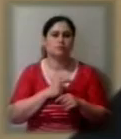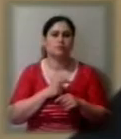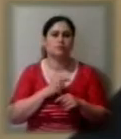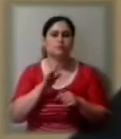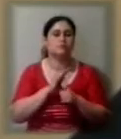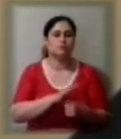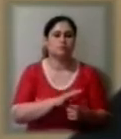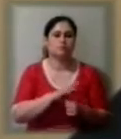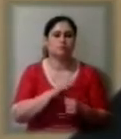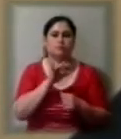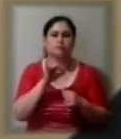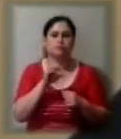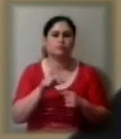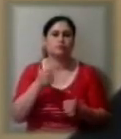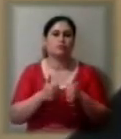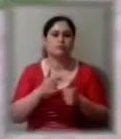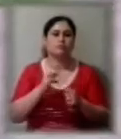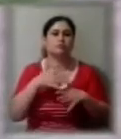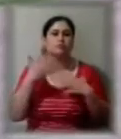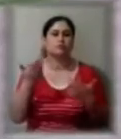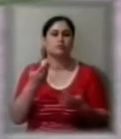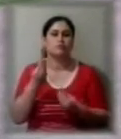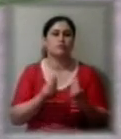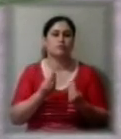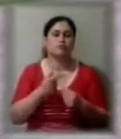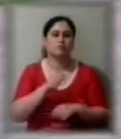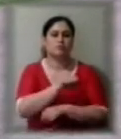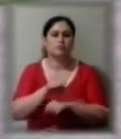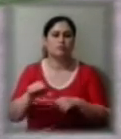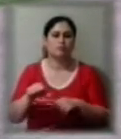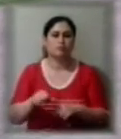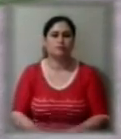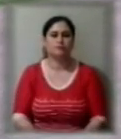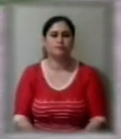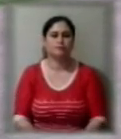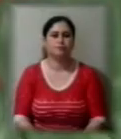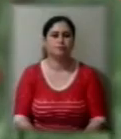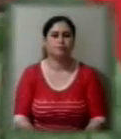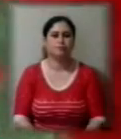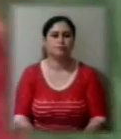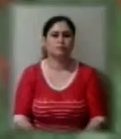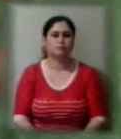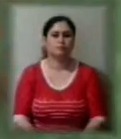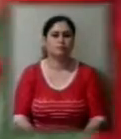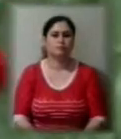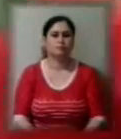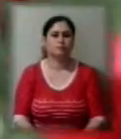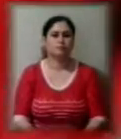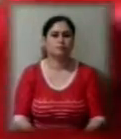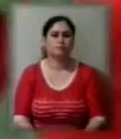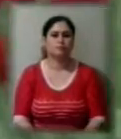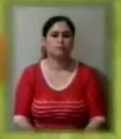конкуренцію з великими гравцями за кордоном». Оксана Страмнова, Ольга Ляшенко, В'ячеслав Ходус, Ігор Печенко. Новини на Суспільному.